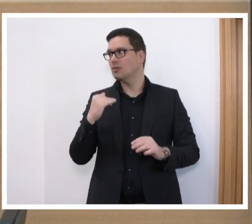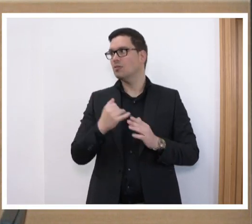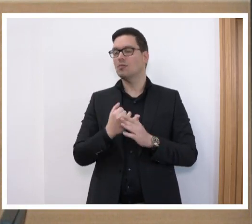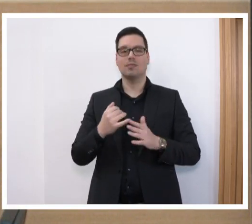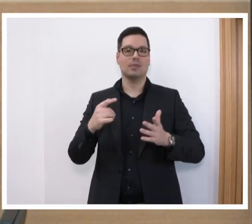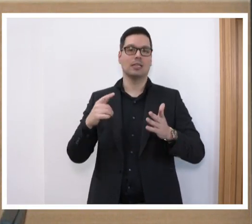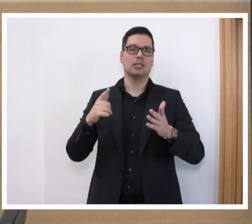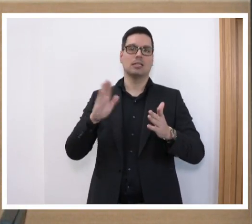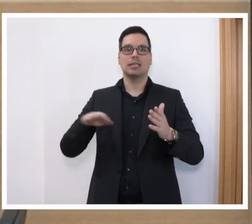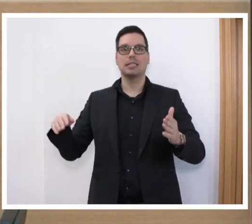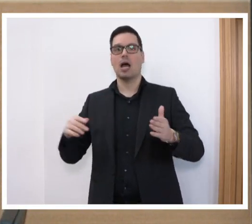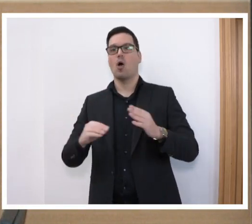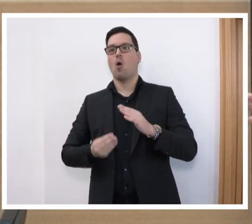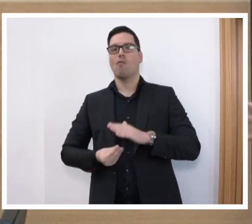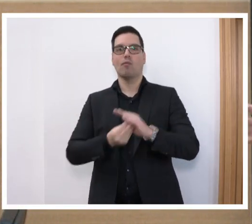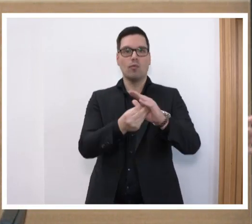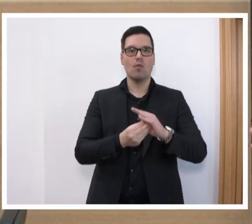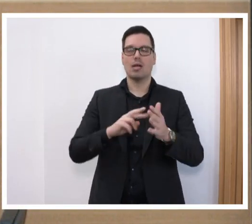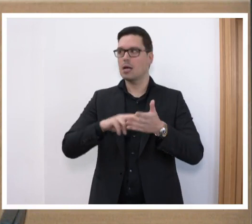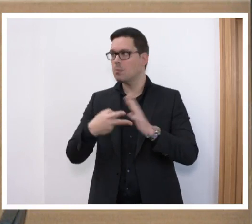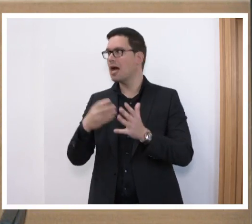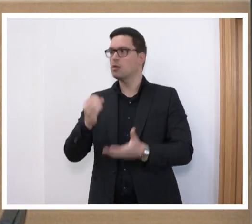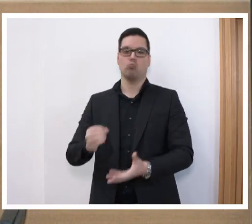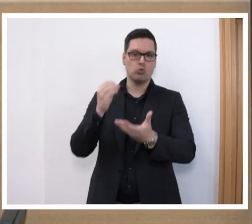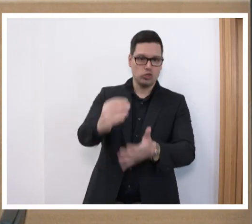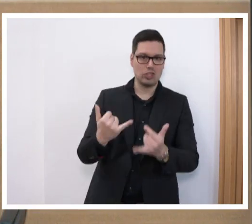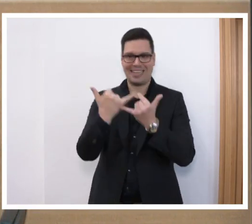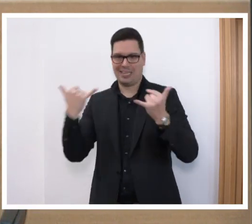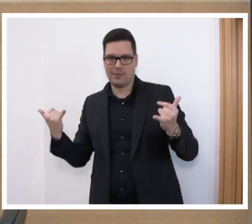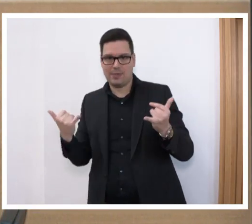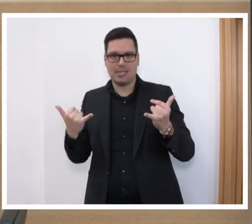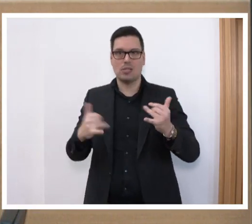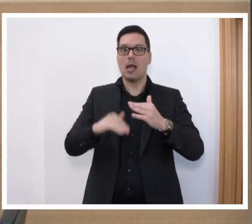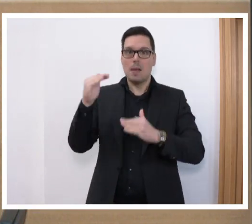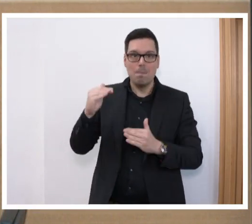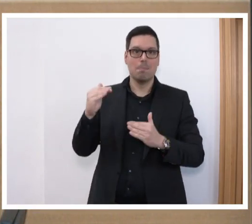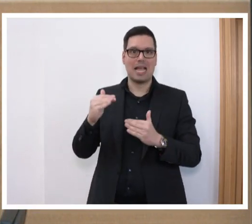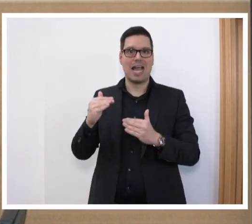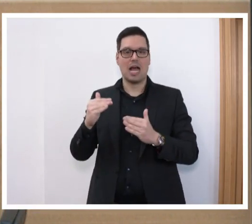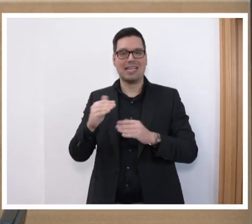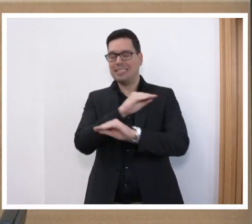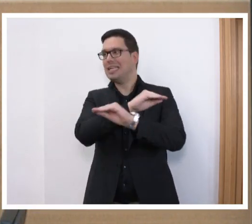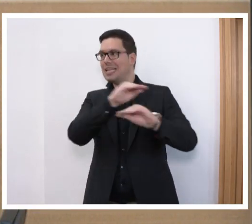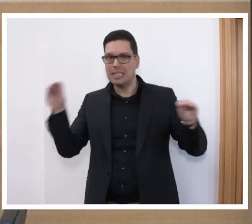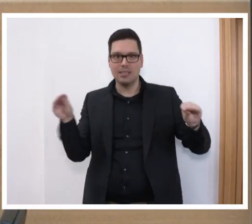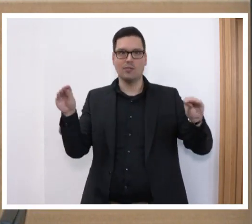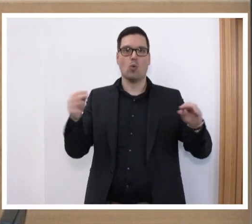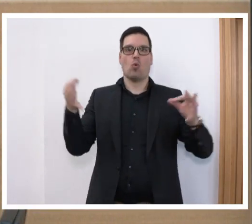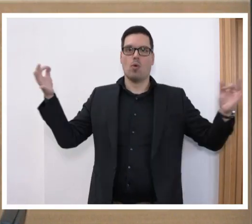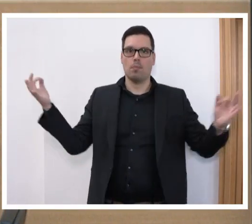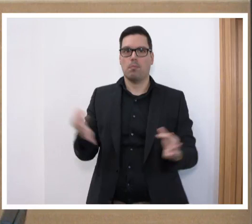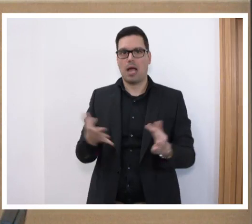Förderplan unterrichtet werden, wie entsprechend budgetiert wird und hier muss mehr Fleisch an den Knochen. Wir brauchen hier wirklich